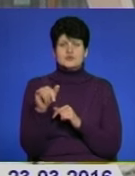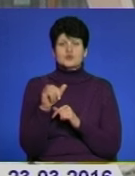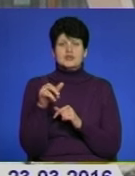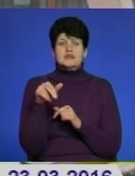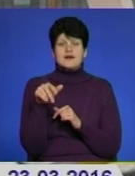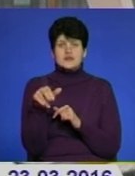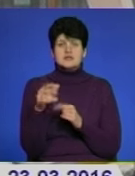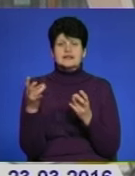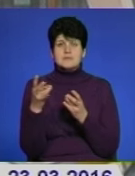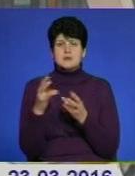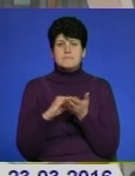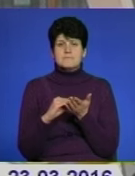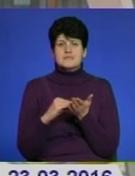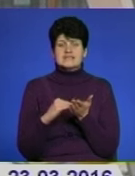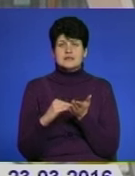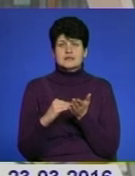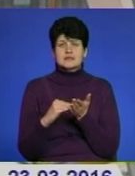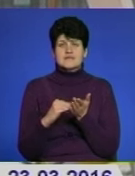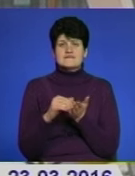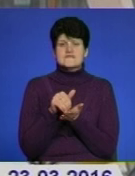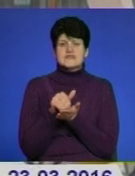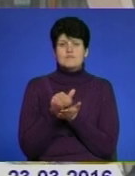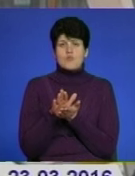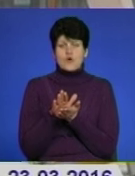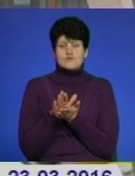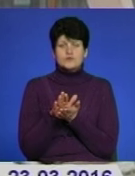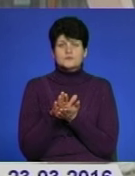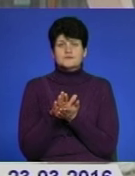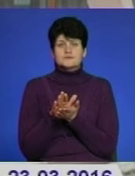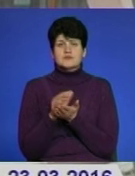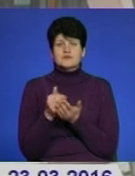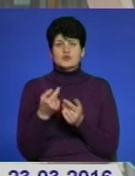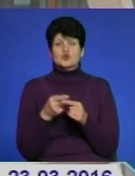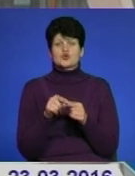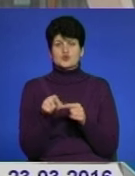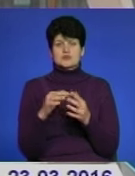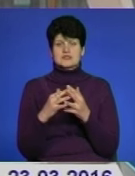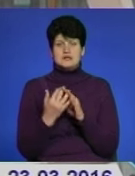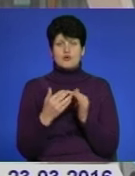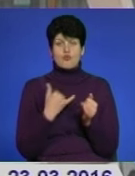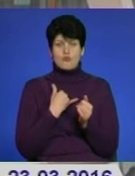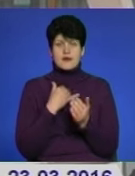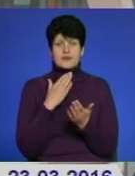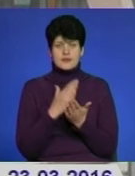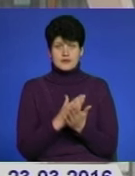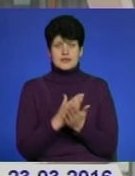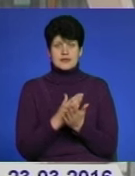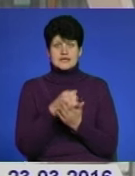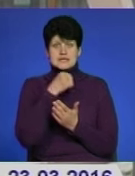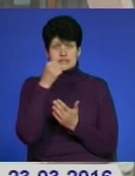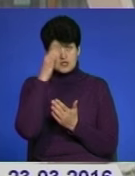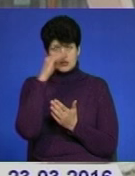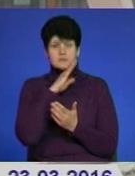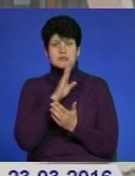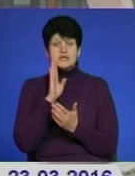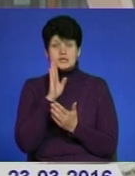здачі, потрібно писати відмову від цього населеного пункту. Та, як в мене є старші батьки,